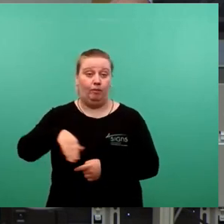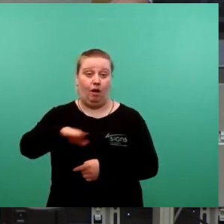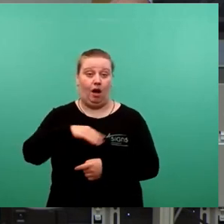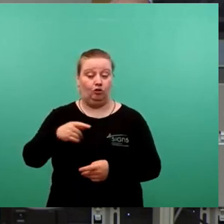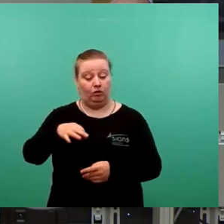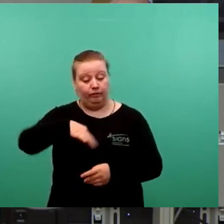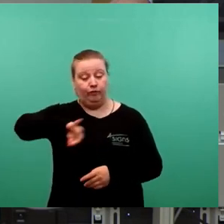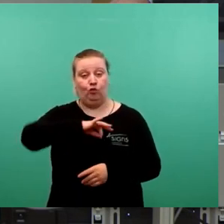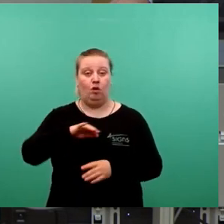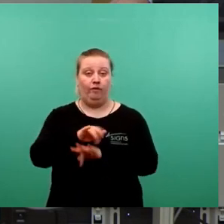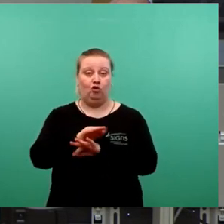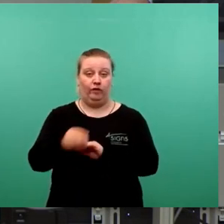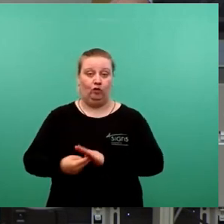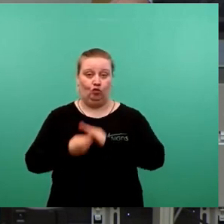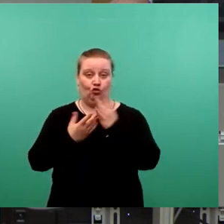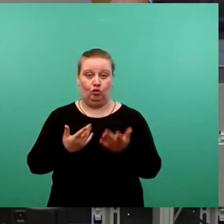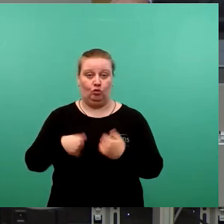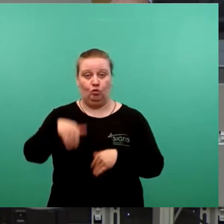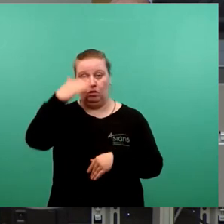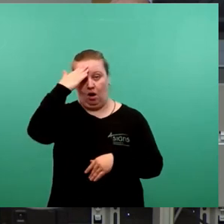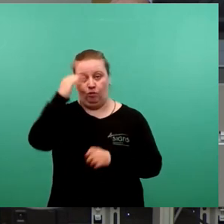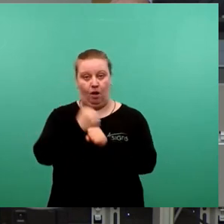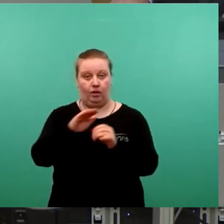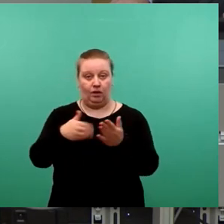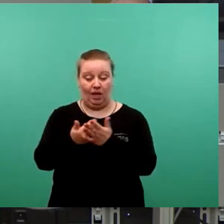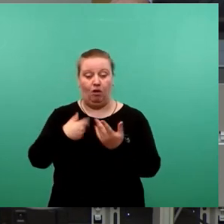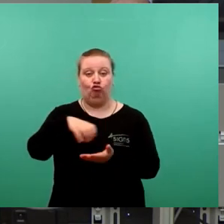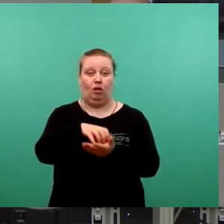unserer Wirtschaft und ein Hauptarbeitgeber in der Stadt.